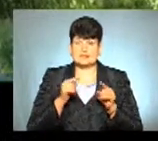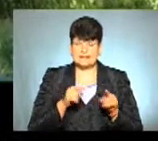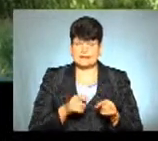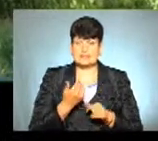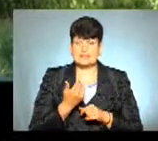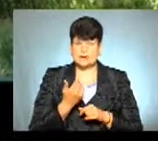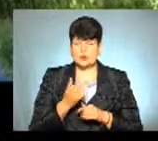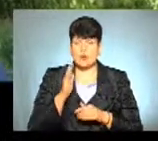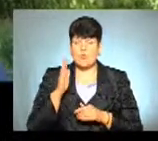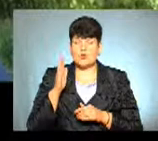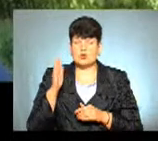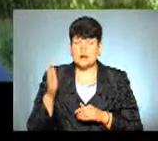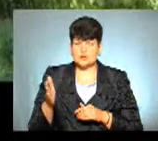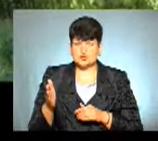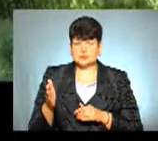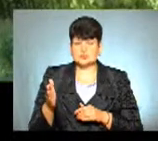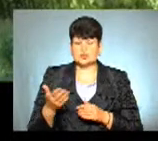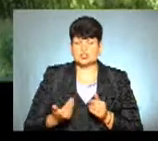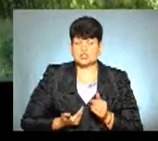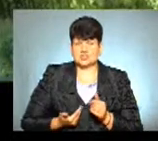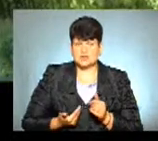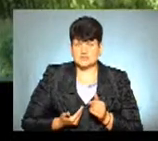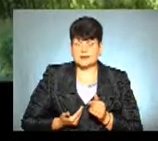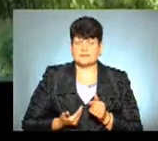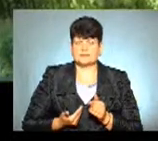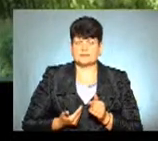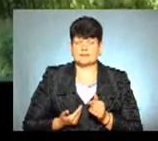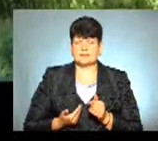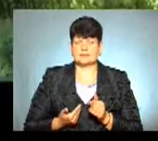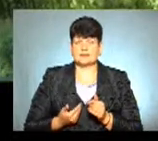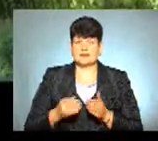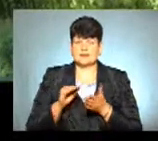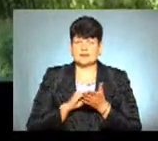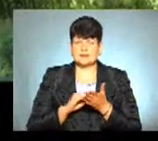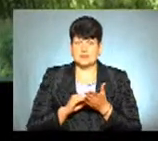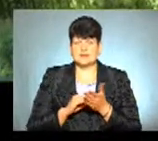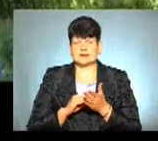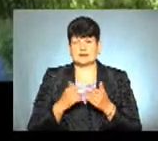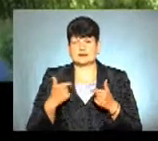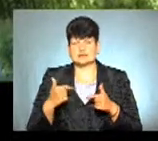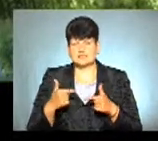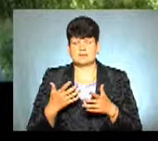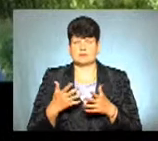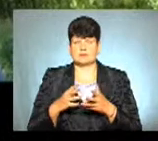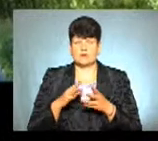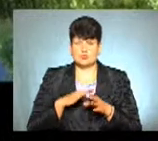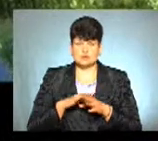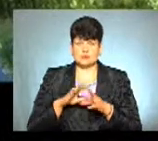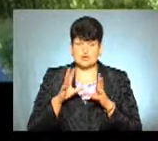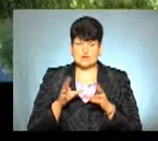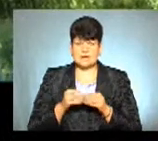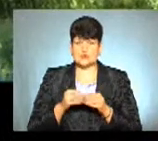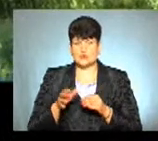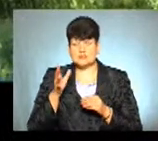подальшого життя складання випускних іспитів за курс повної загальної середньої освіти і